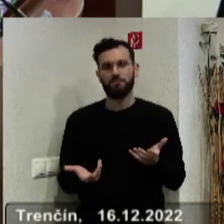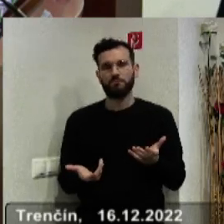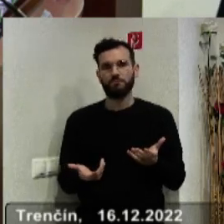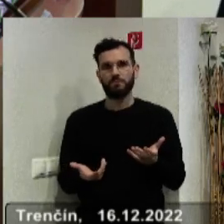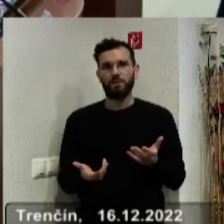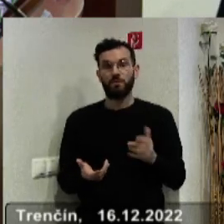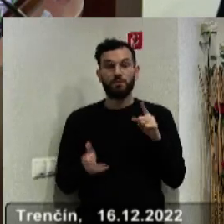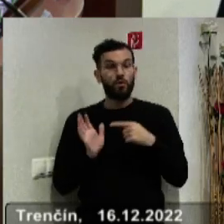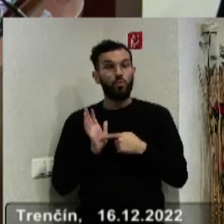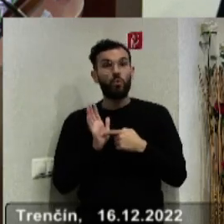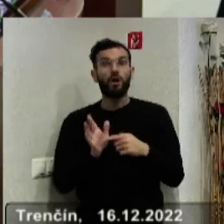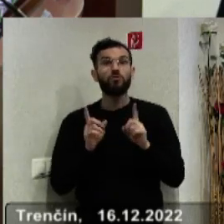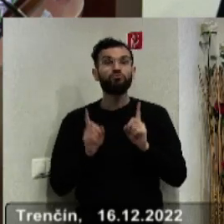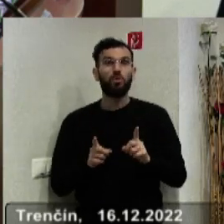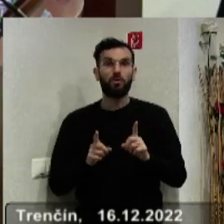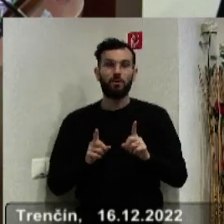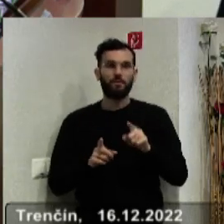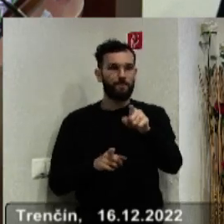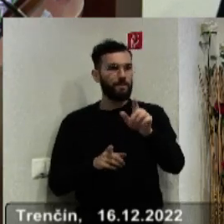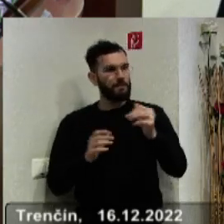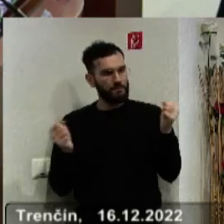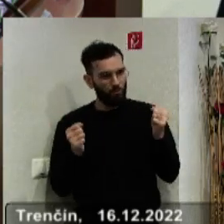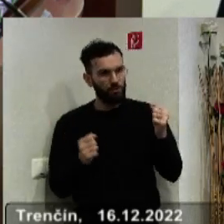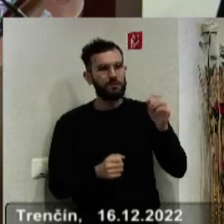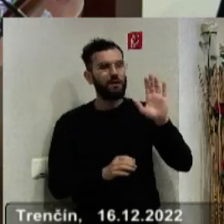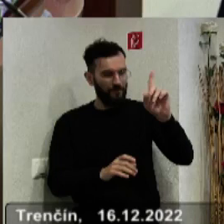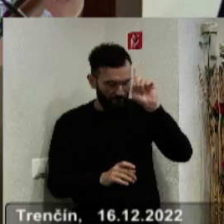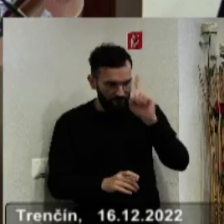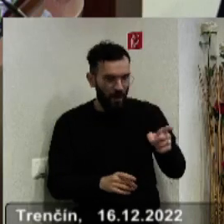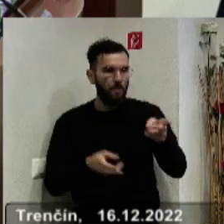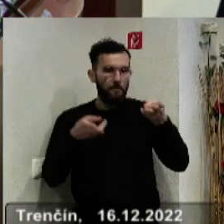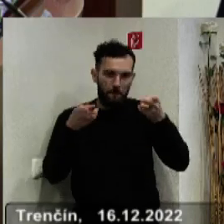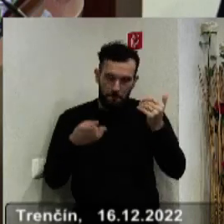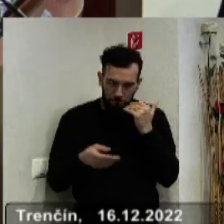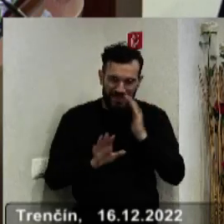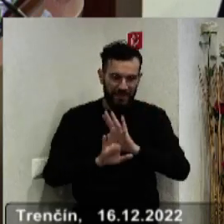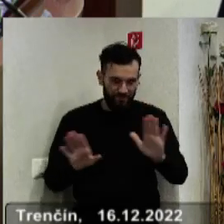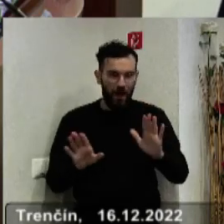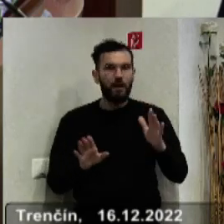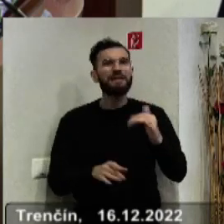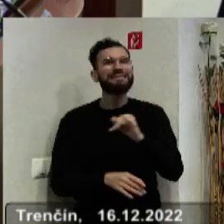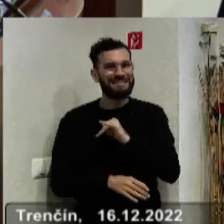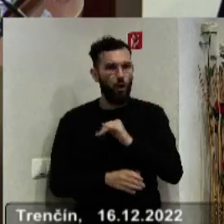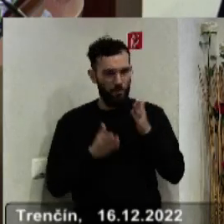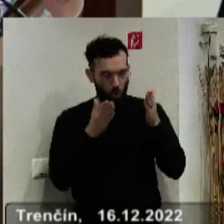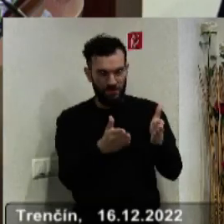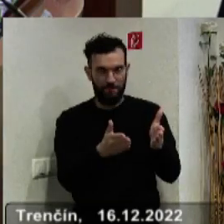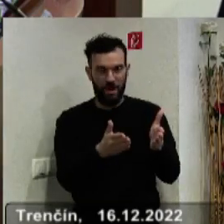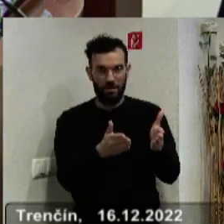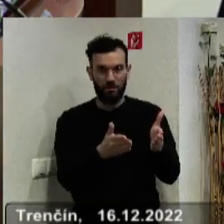to len taký symbol, aby vedeli, že niekto na nich myslí, že niekto vie, že sa takéto niečo deje a že niekoho to zaujíma,